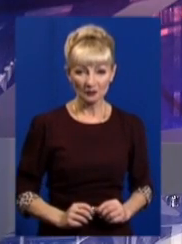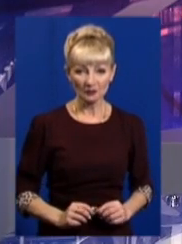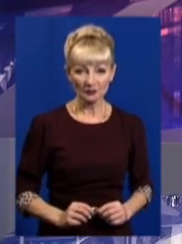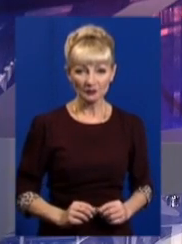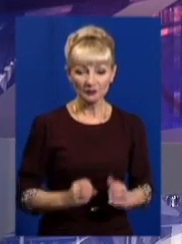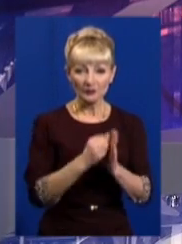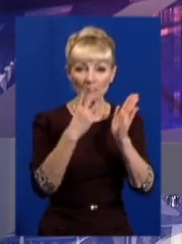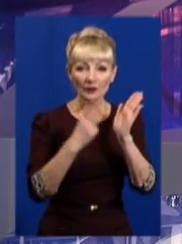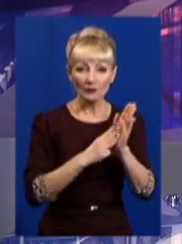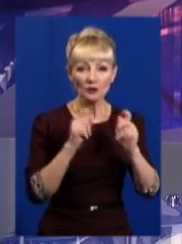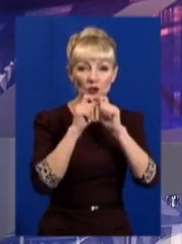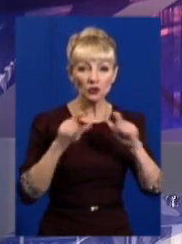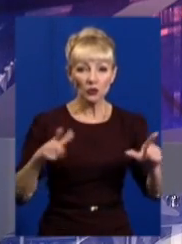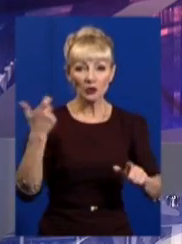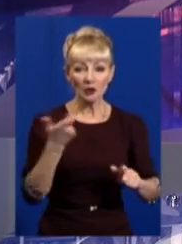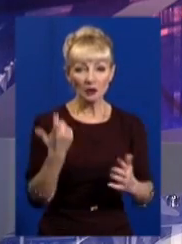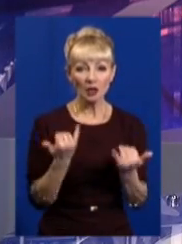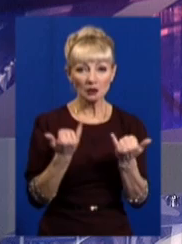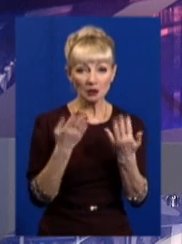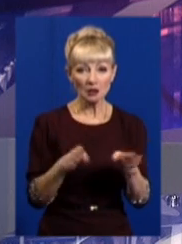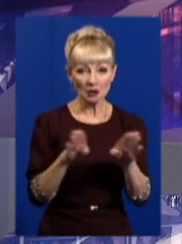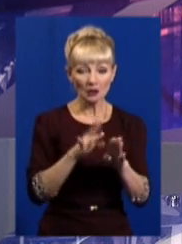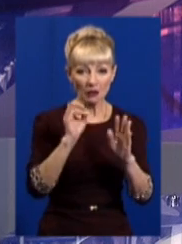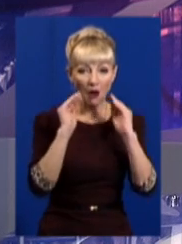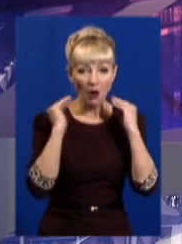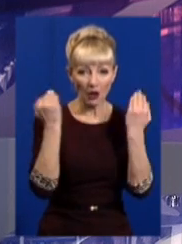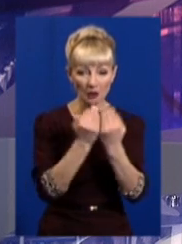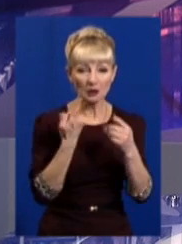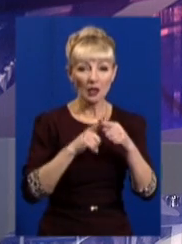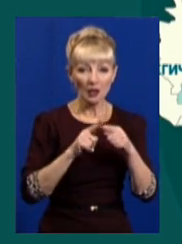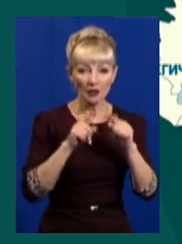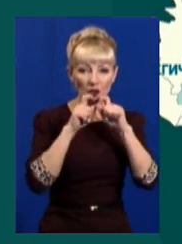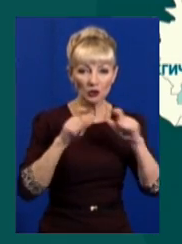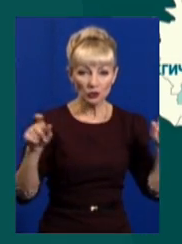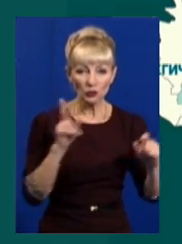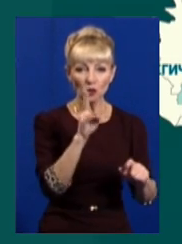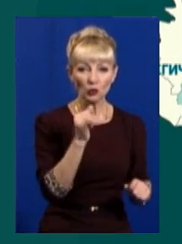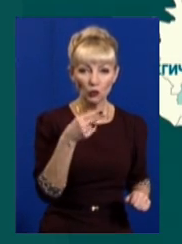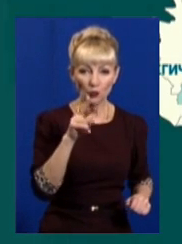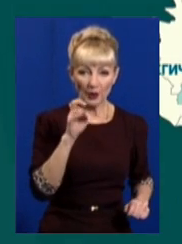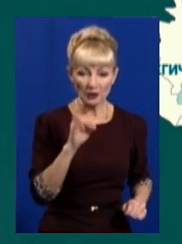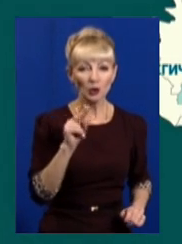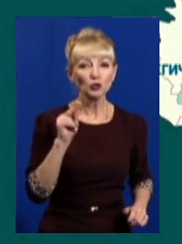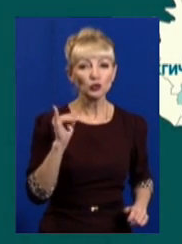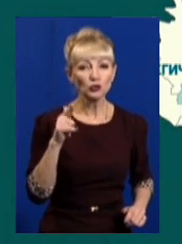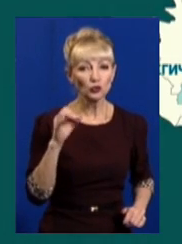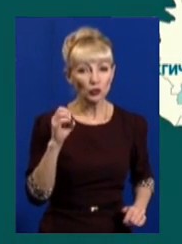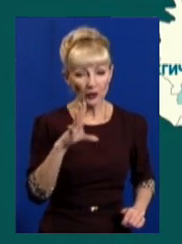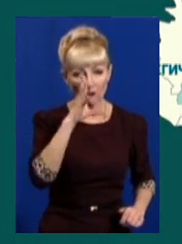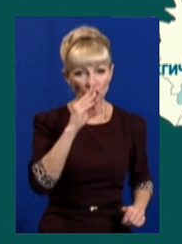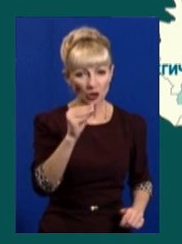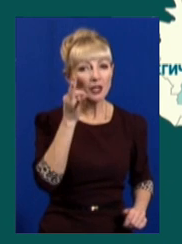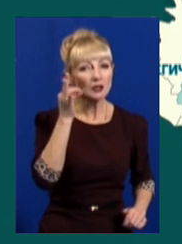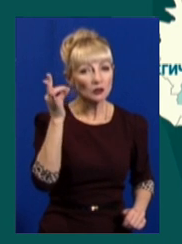18 шкіл Харківщини нині закриті на карантин. Це навчальні заклади Куп'янська та Чугуєва, Вовчанського,